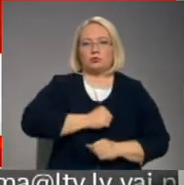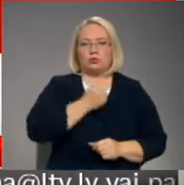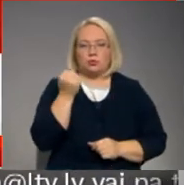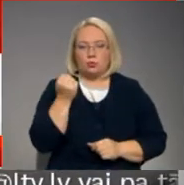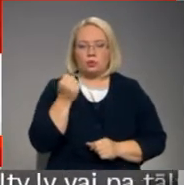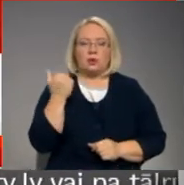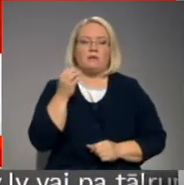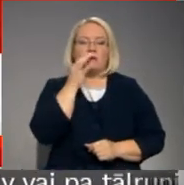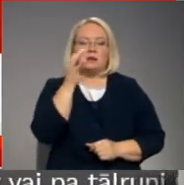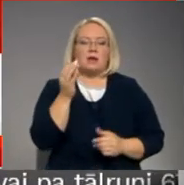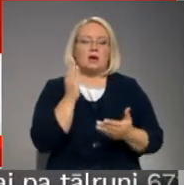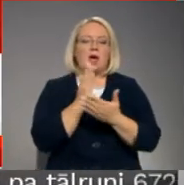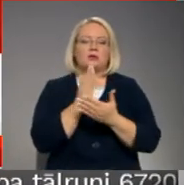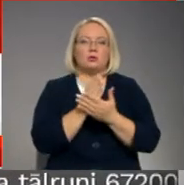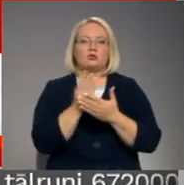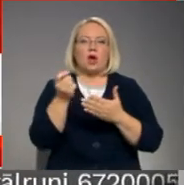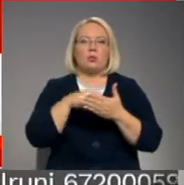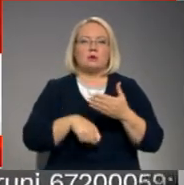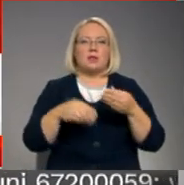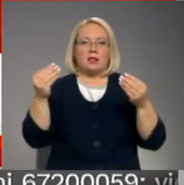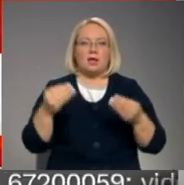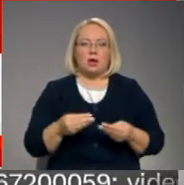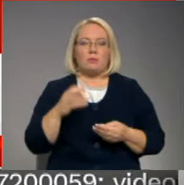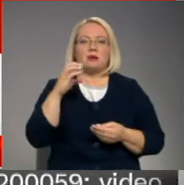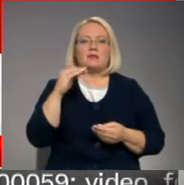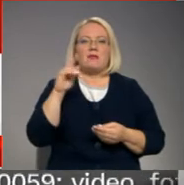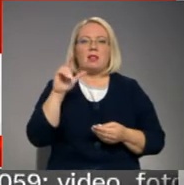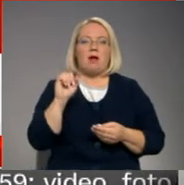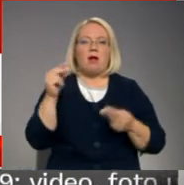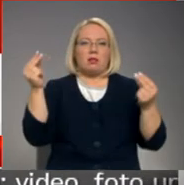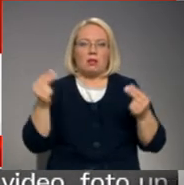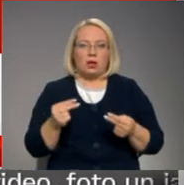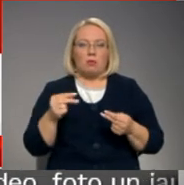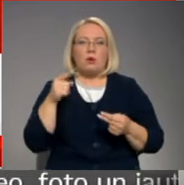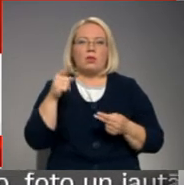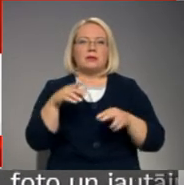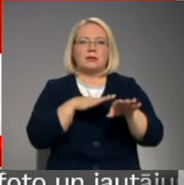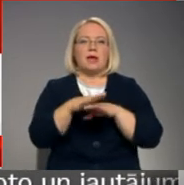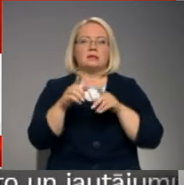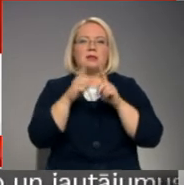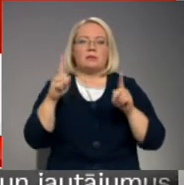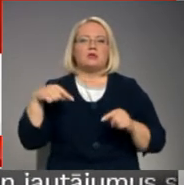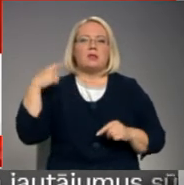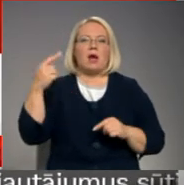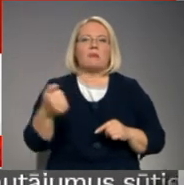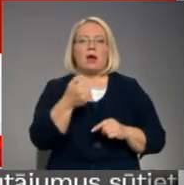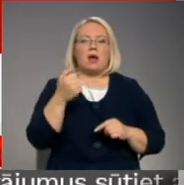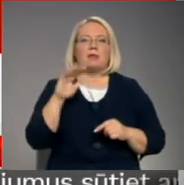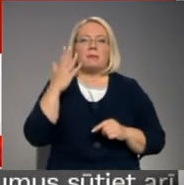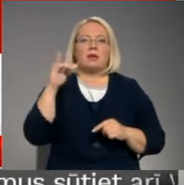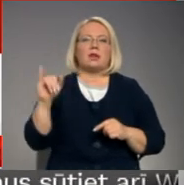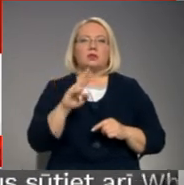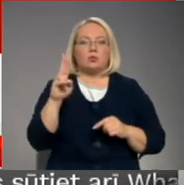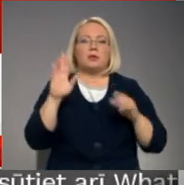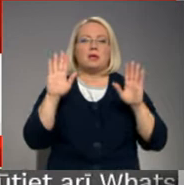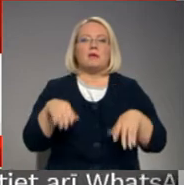ošajā noslēgtēja līgumā ar CFL, līguma realizācijas termiņš ir nākamā gadā 5. jūnijas, un, respektīvi, lai